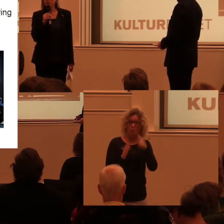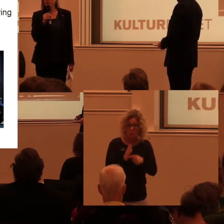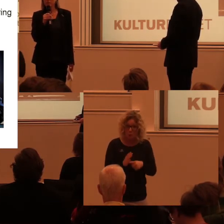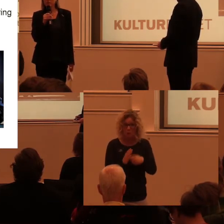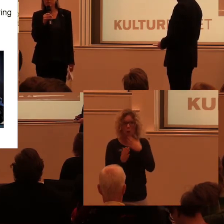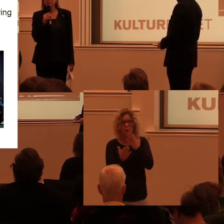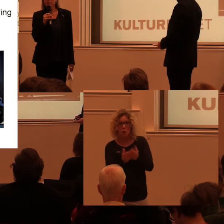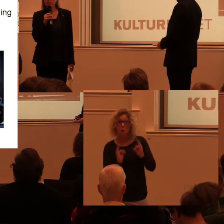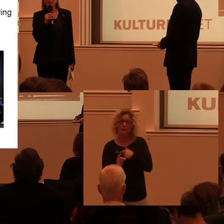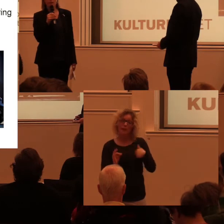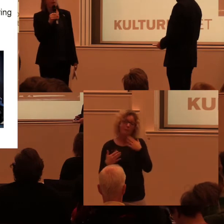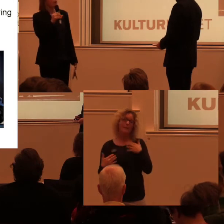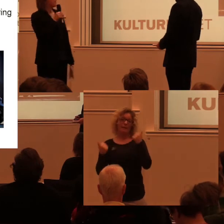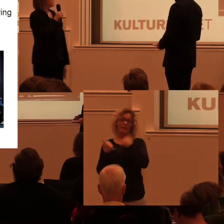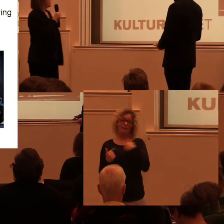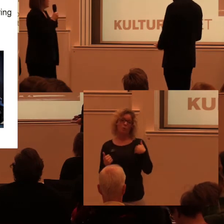bättre.